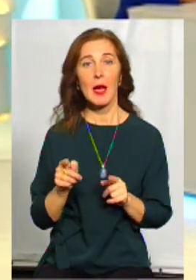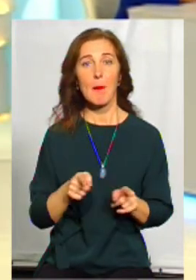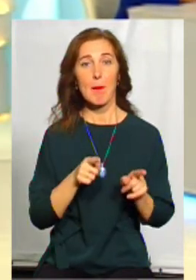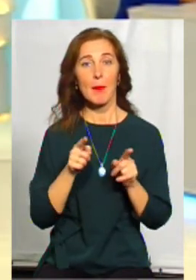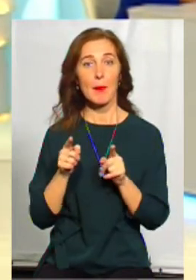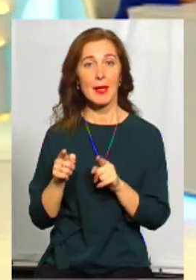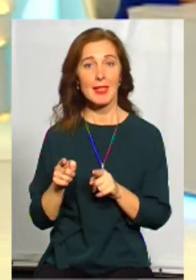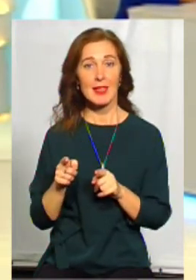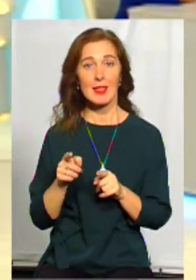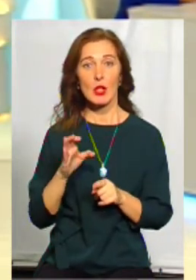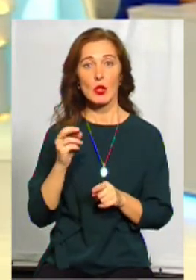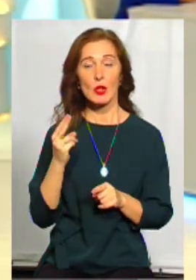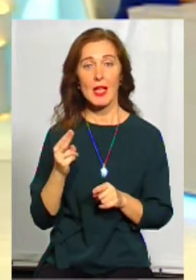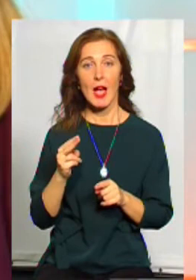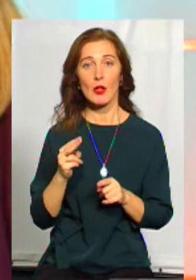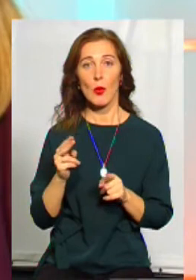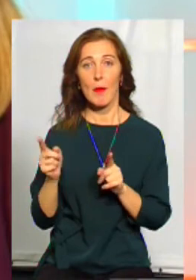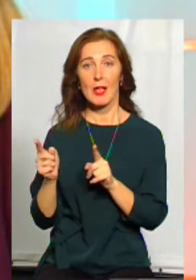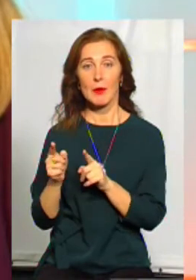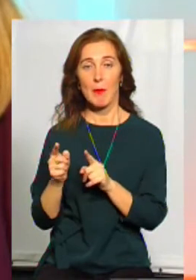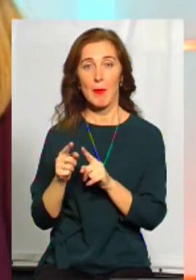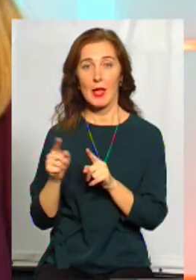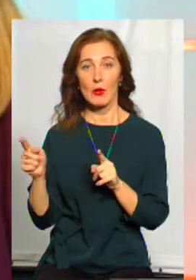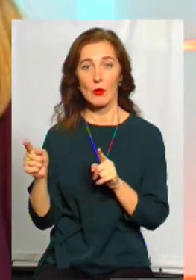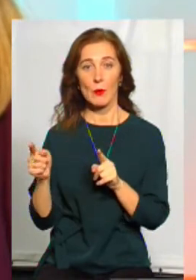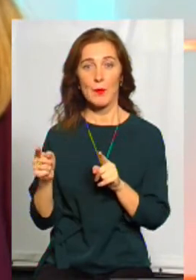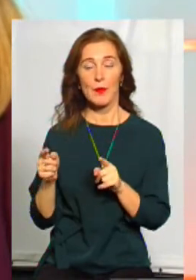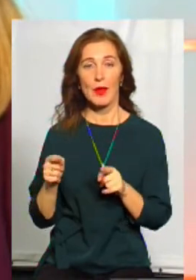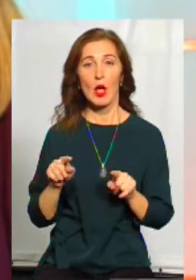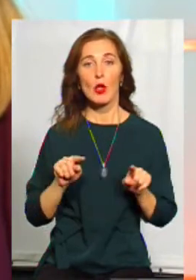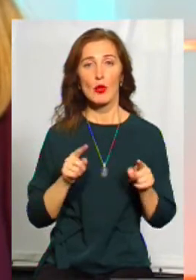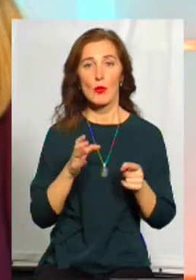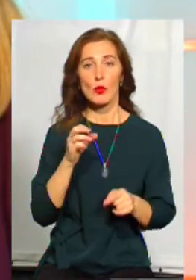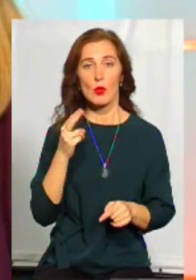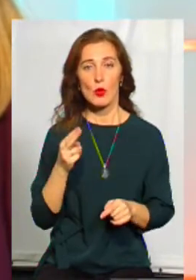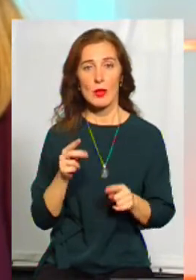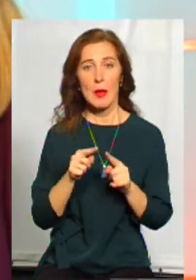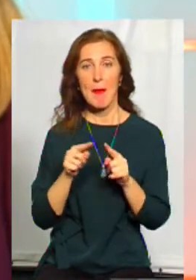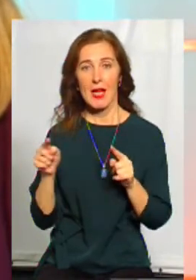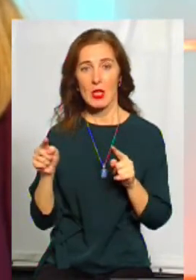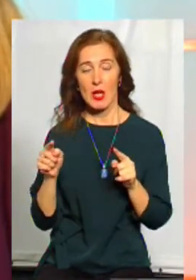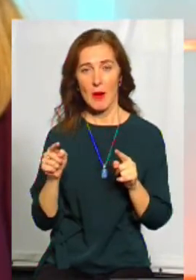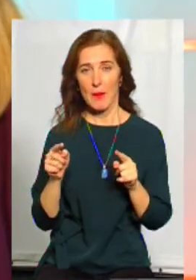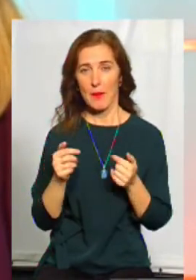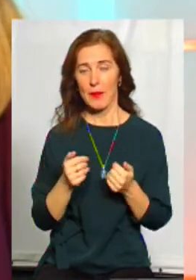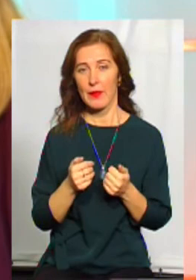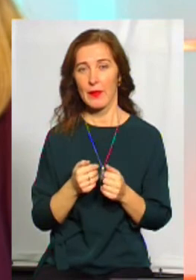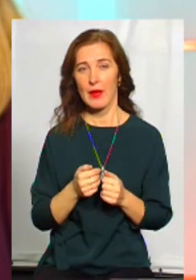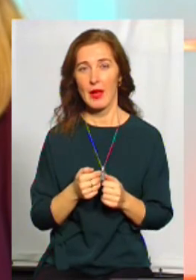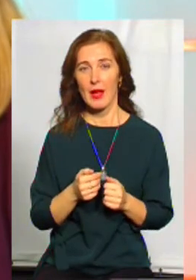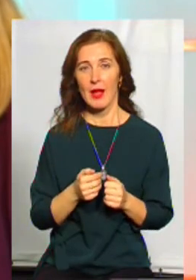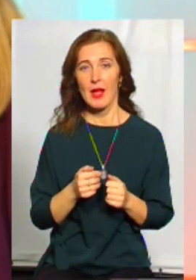зокрема, в соціальну мережу. Те саме відбувається там сьогодні. До речі, чому соціальна мережа? Я не знаю, що, пані Галові,